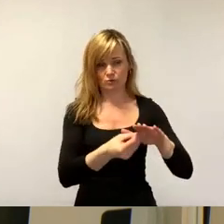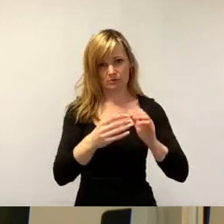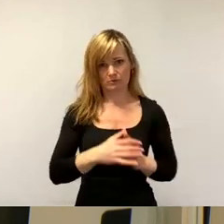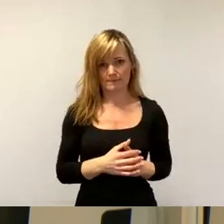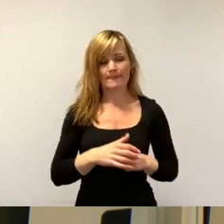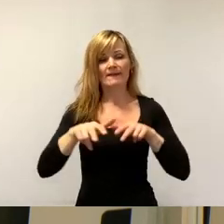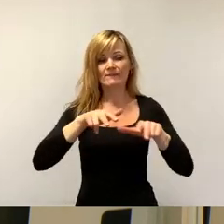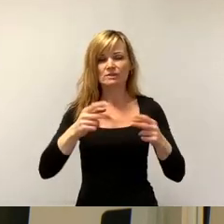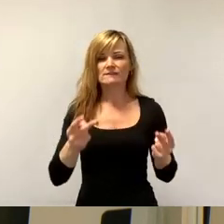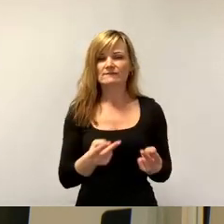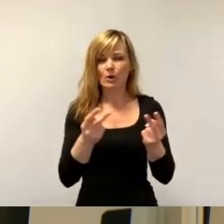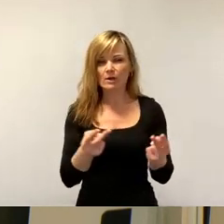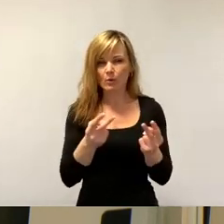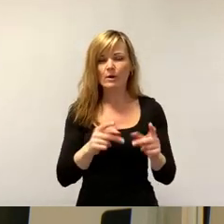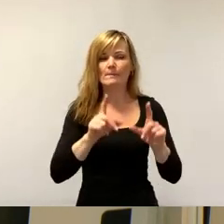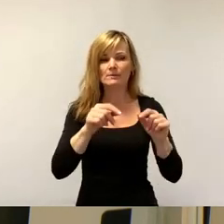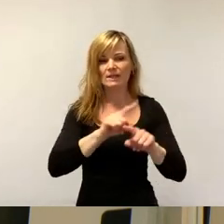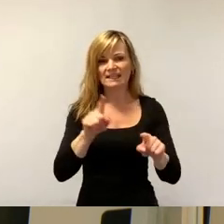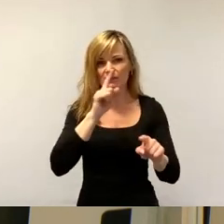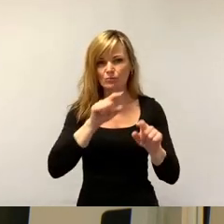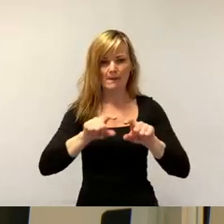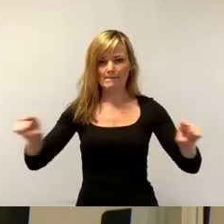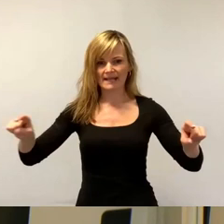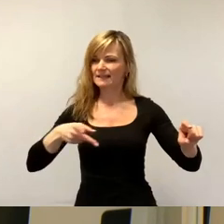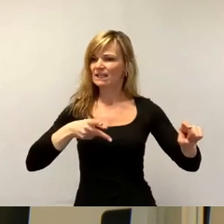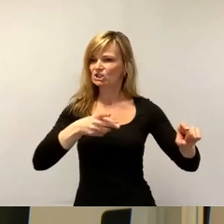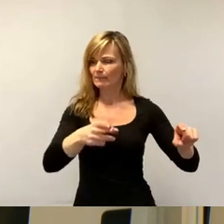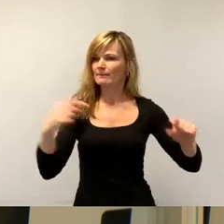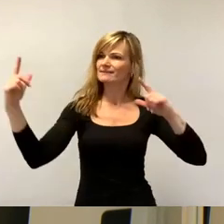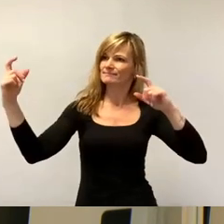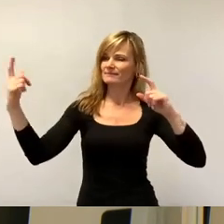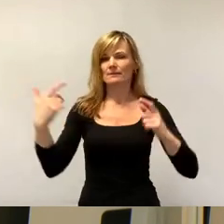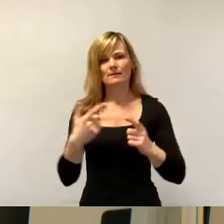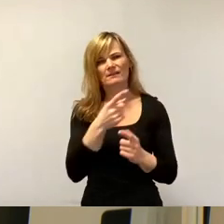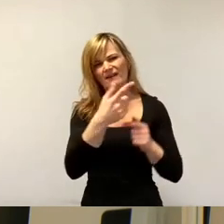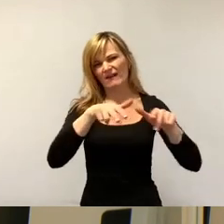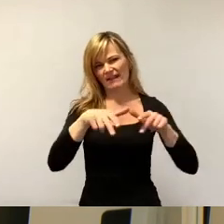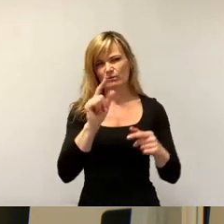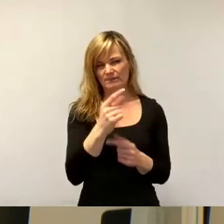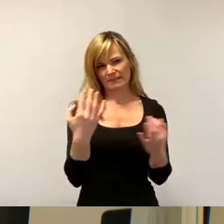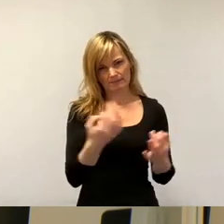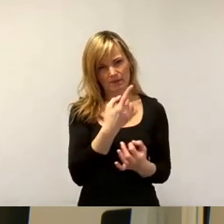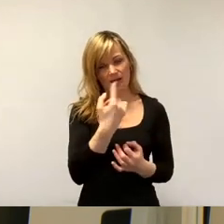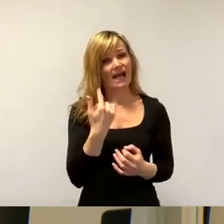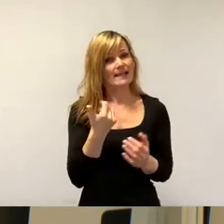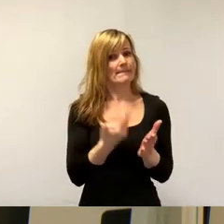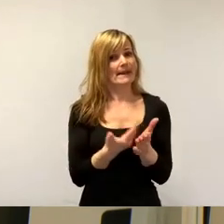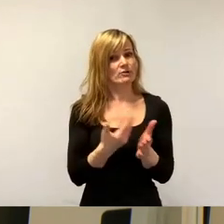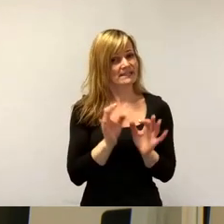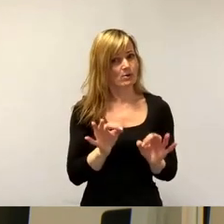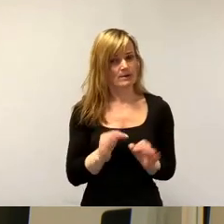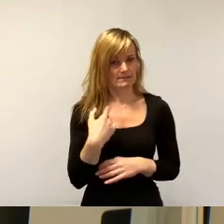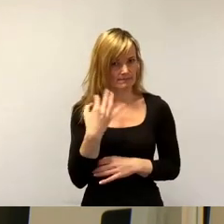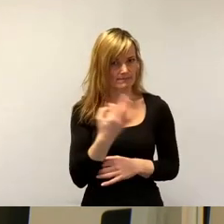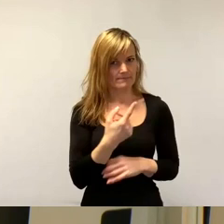Durchschneiden von Zeremoniebändern. Da fehlt manchmal noch ein bisschen gespürende Verwaltung. Ein konkretes Beispiel möchte ich gerne mal bringen, und zwar auch aus dem